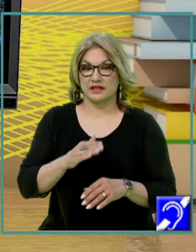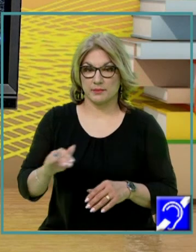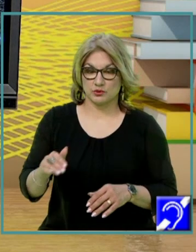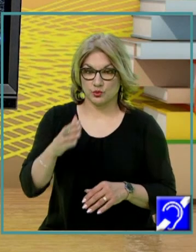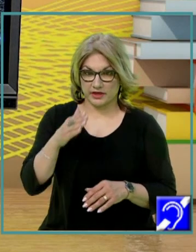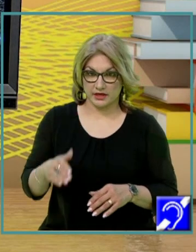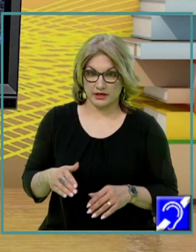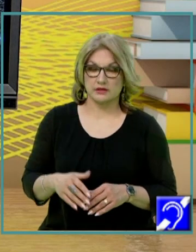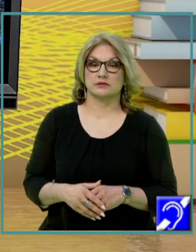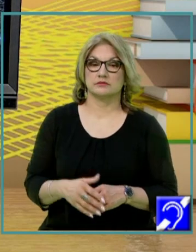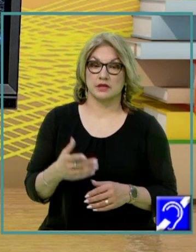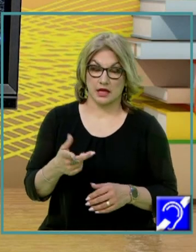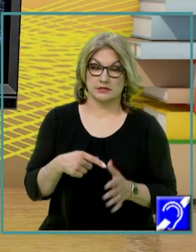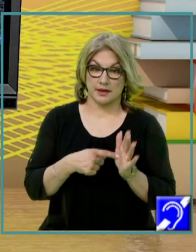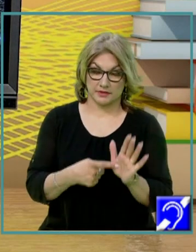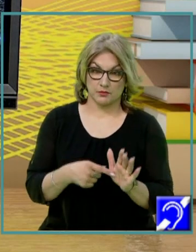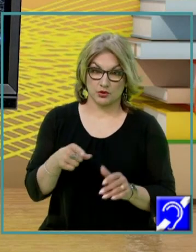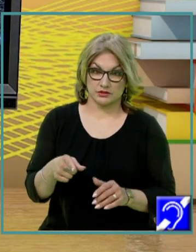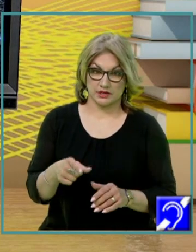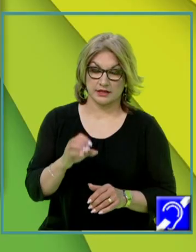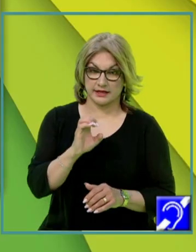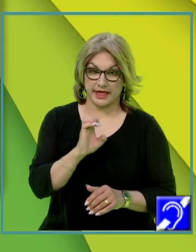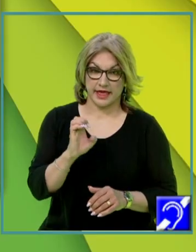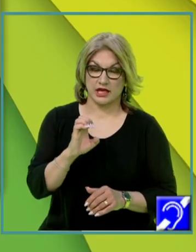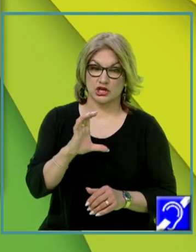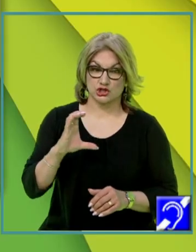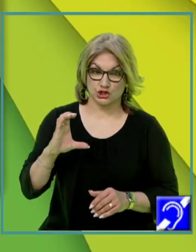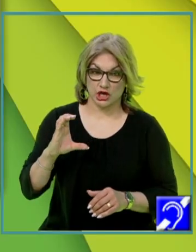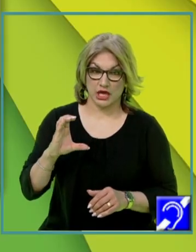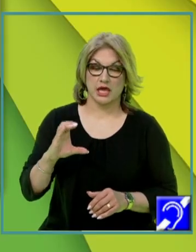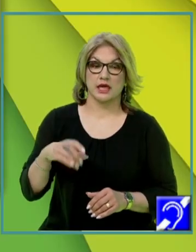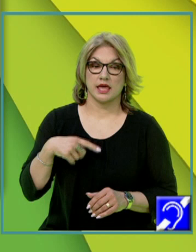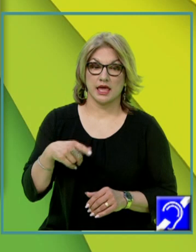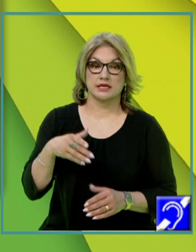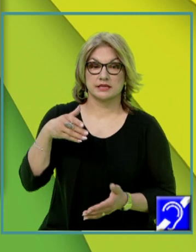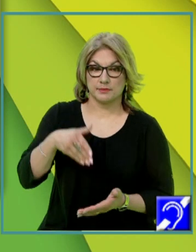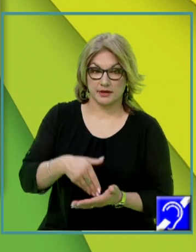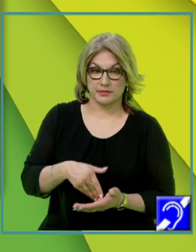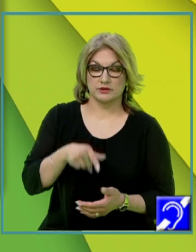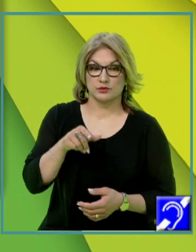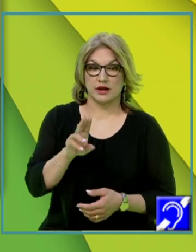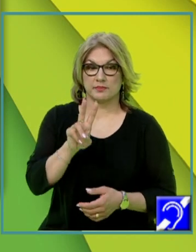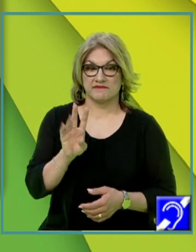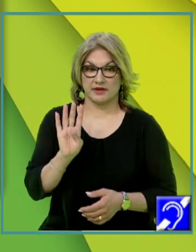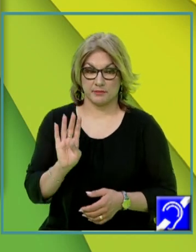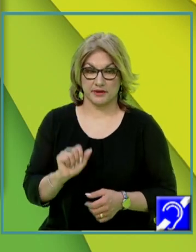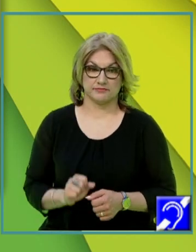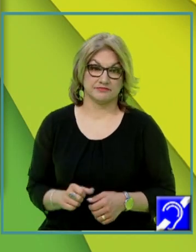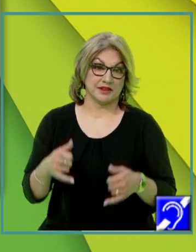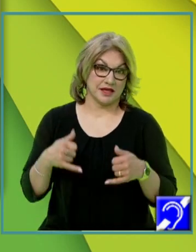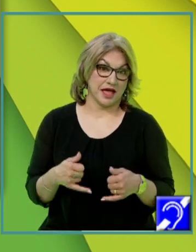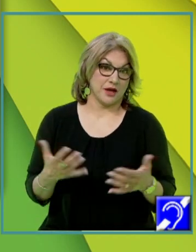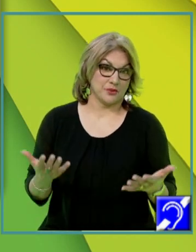am demonstrat din această congruență, rezultă că EC este și a perpendiculară pe VB. Și acum suntem chiar